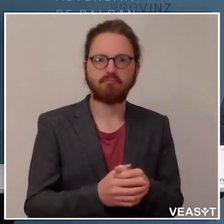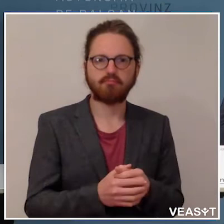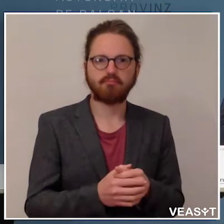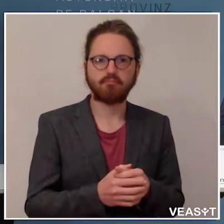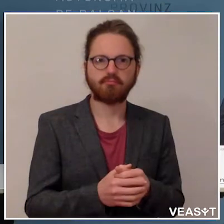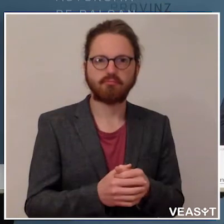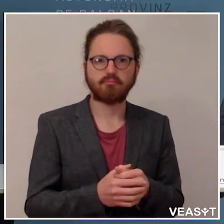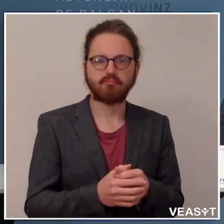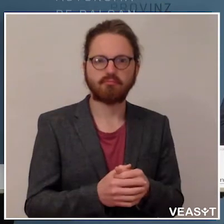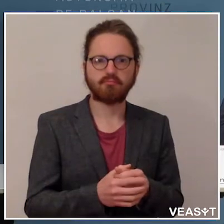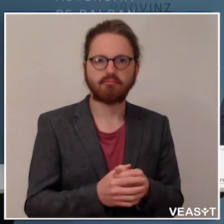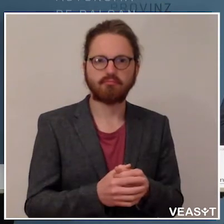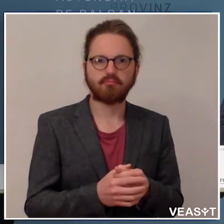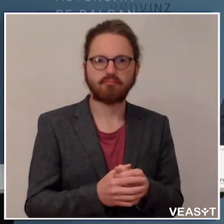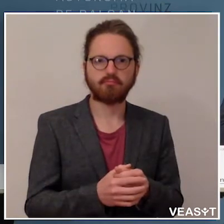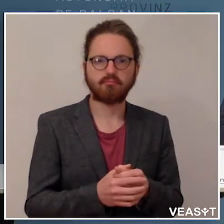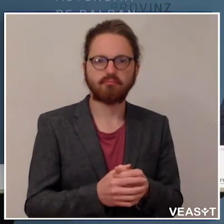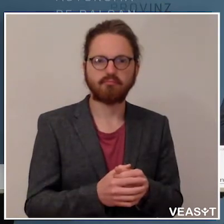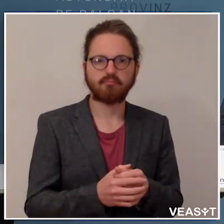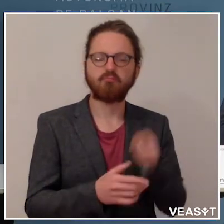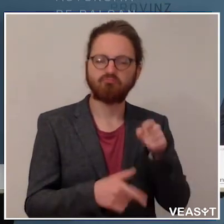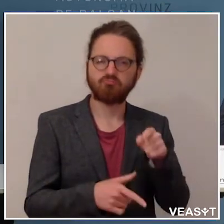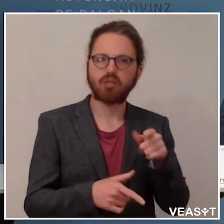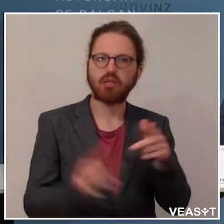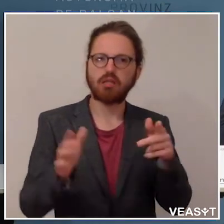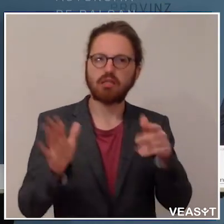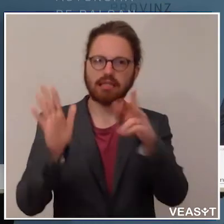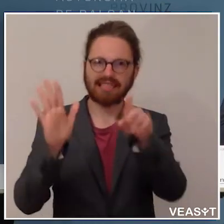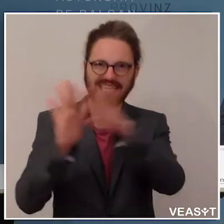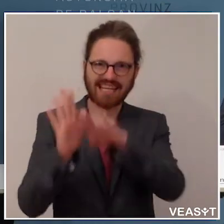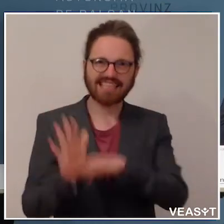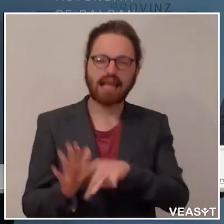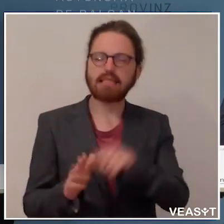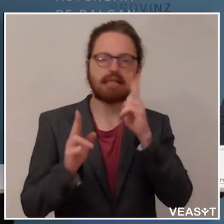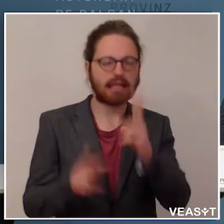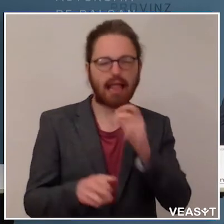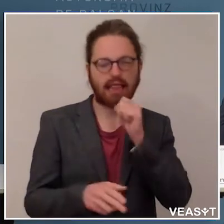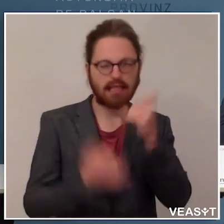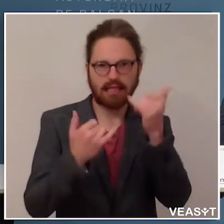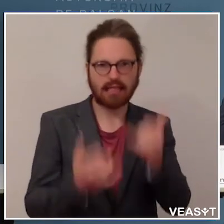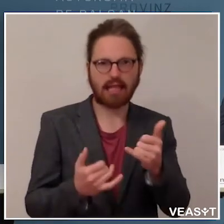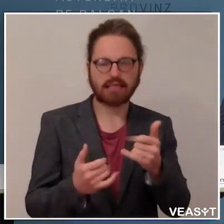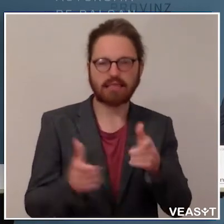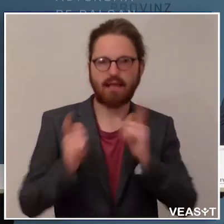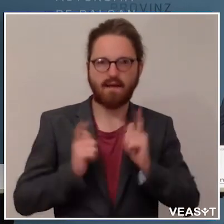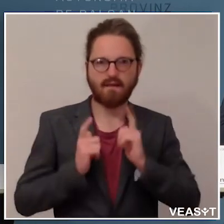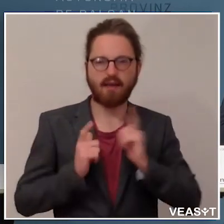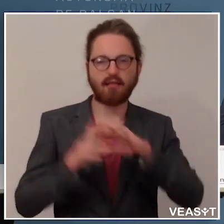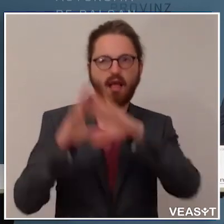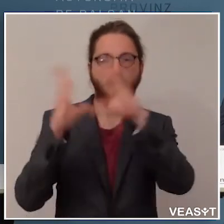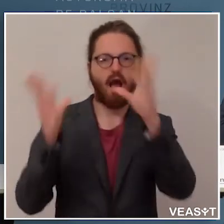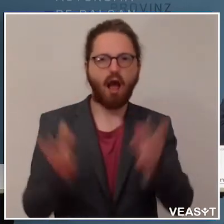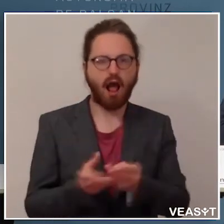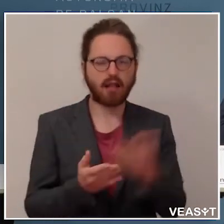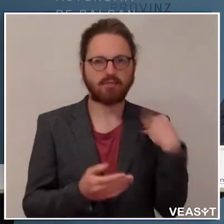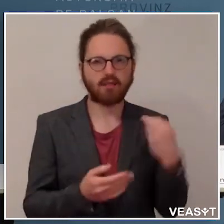Es ist vor allem ein Gesetz, von dem man sich jetzt nicht erwarten darf, dass jetzt alles wieder offen